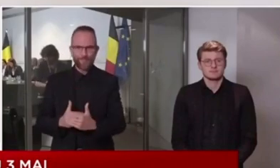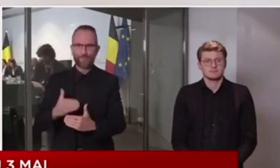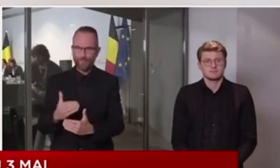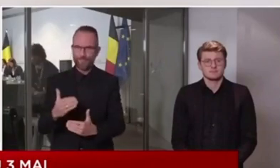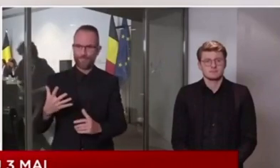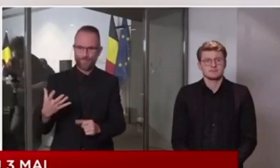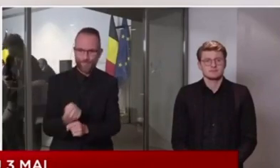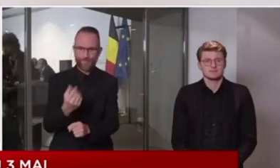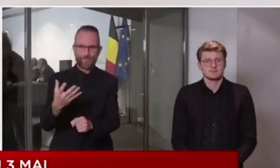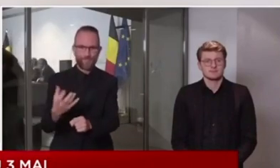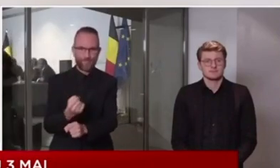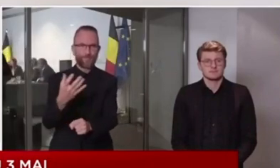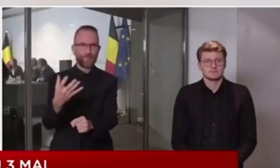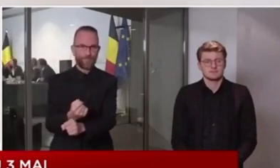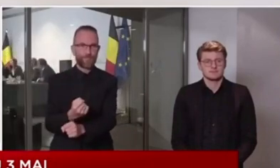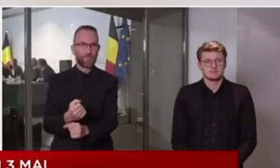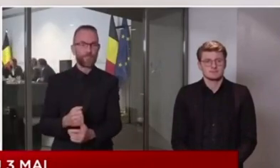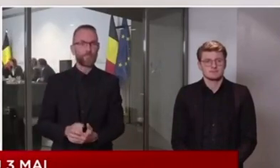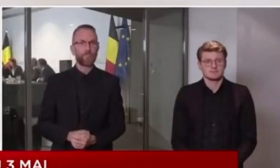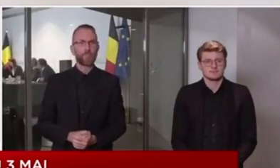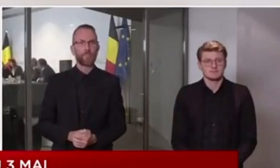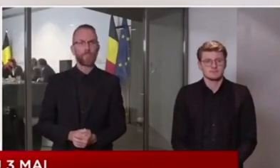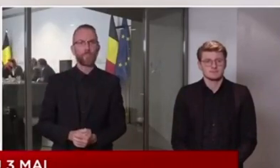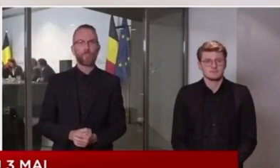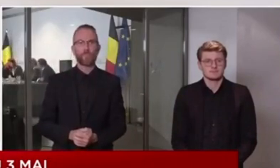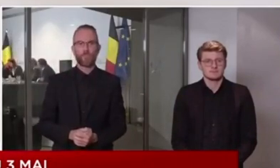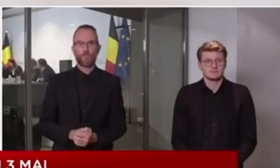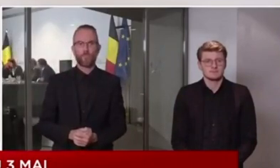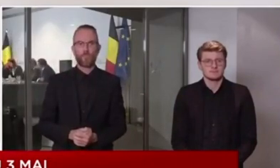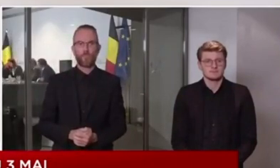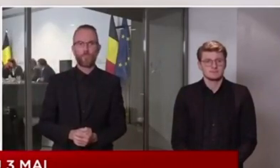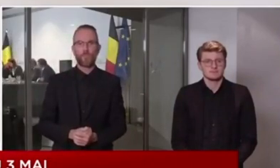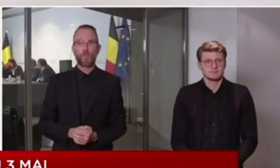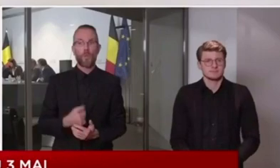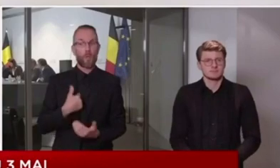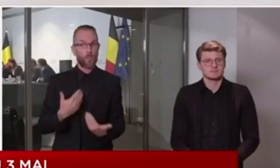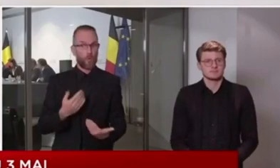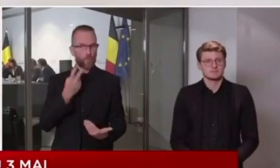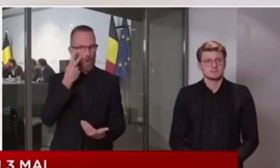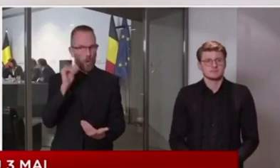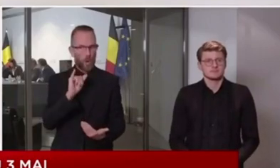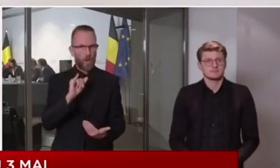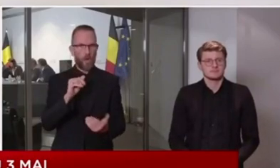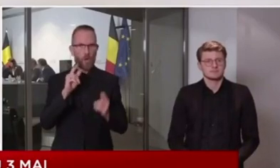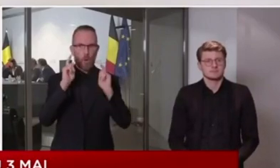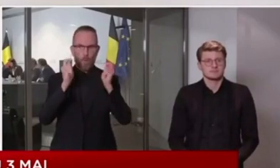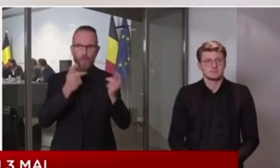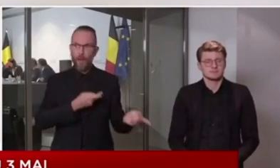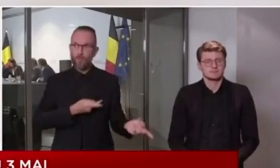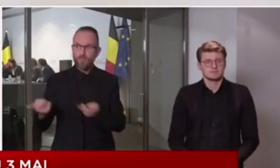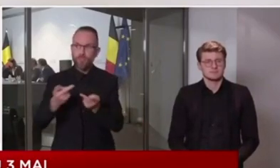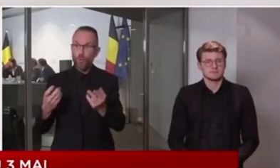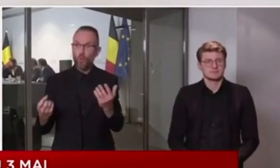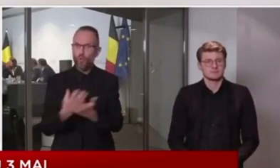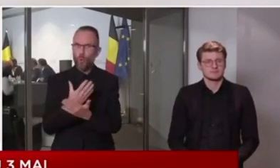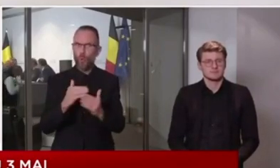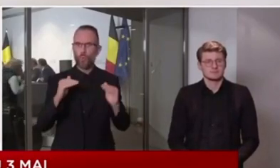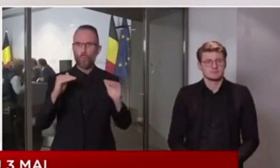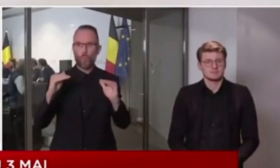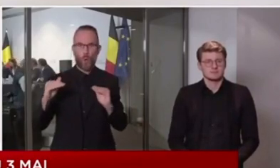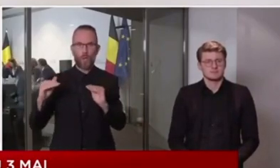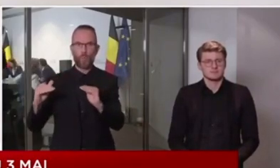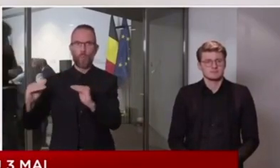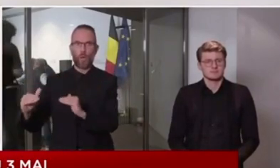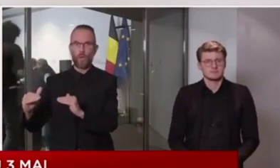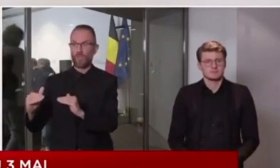nombre de nouvelles hospitalisations diminue. Nous constatons en effet que ce nombre a pu être divisé par deux par rapport au pic que nous